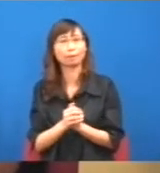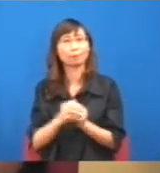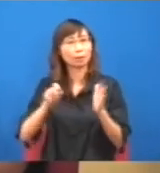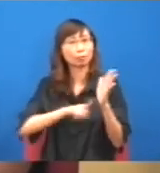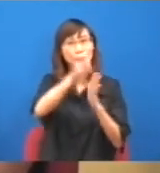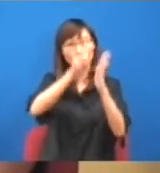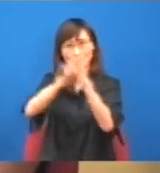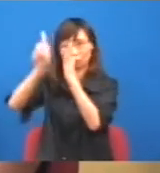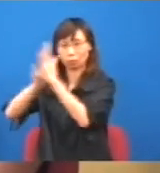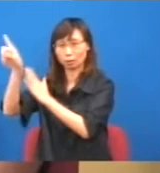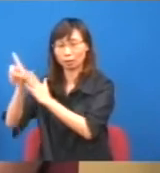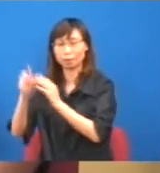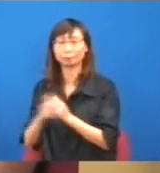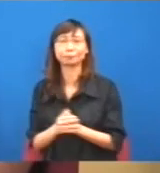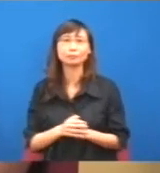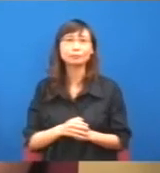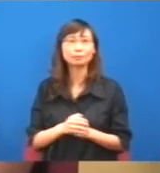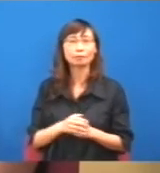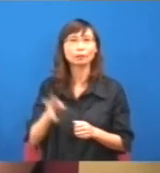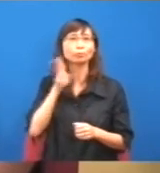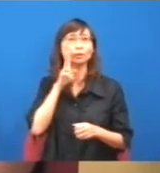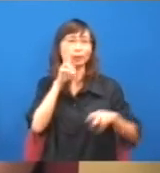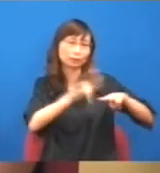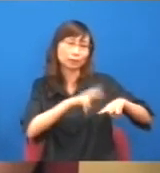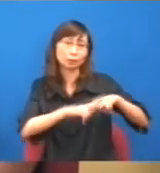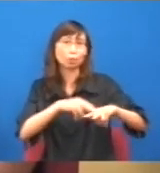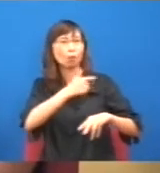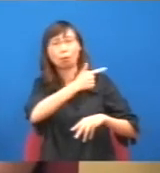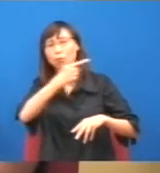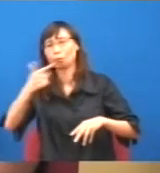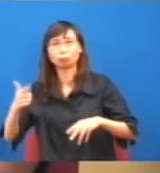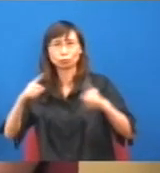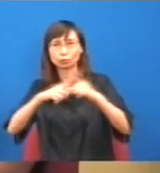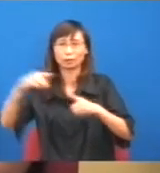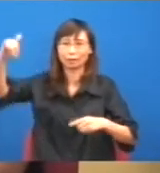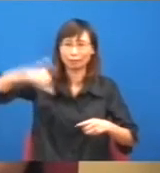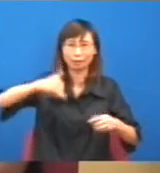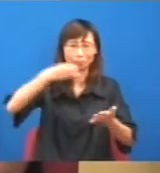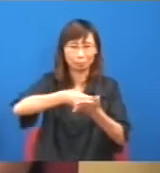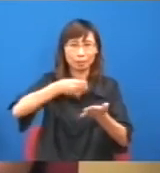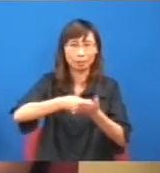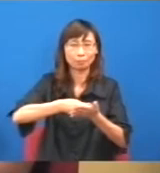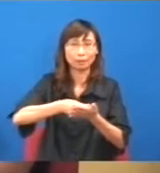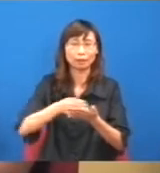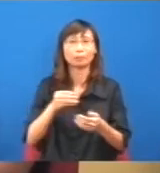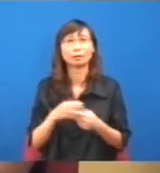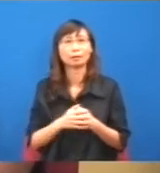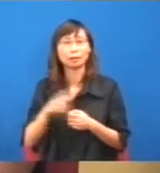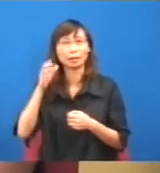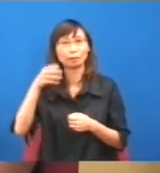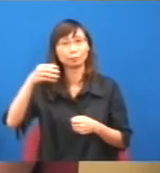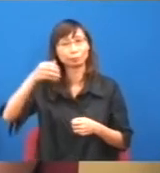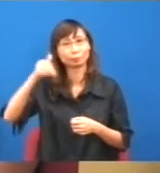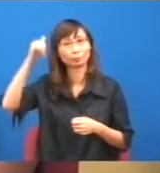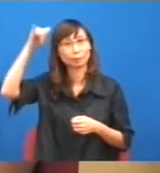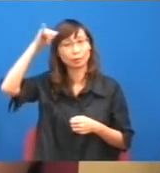消費,搶貴了奶粉,搶貴了尿片,令到原本,其實價錢不便宜的奶粉尿片,那價